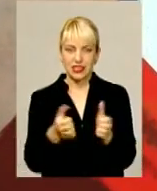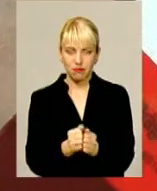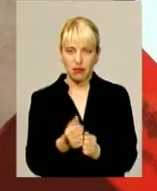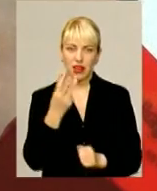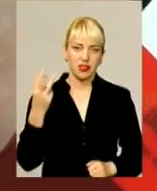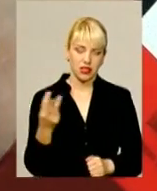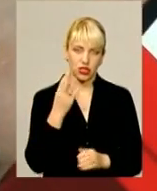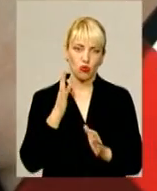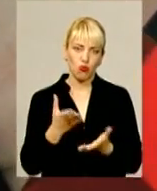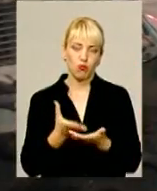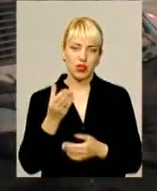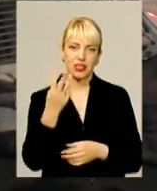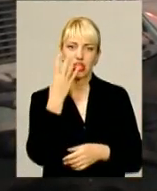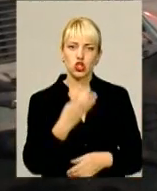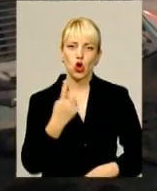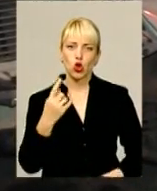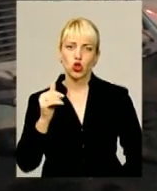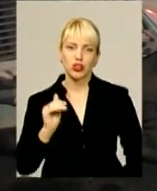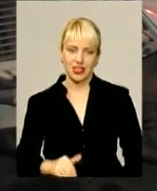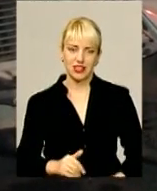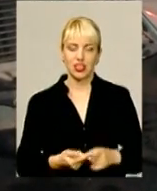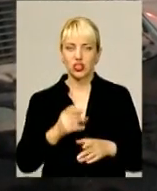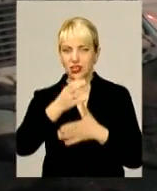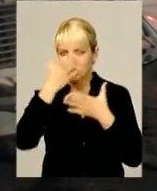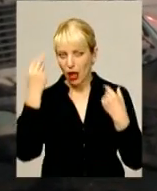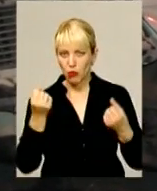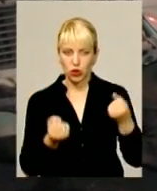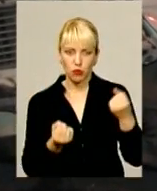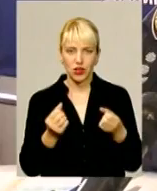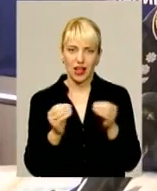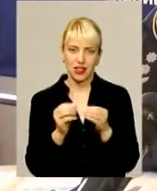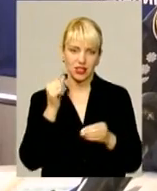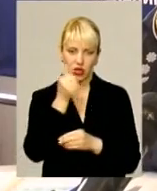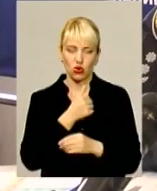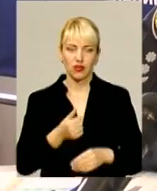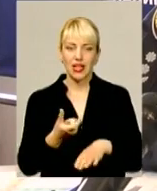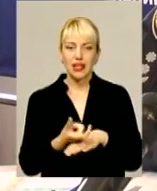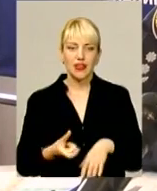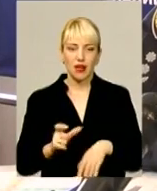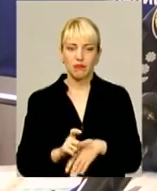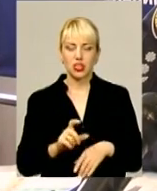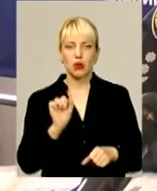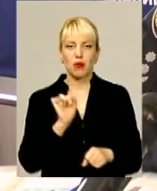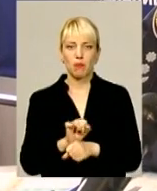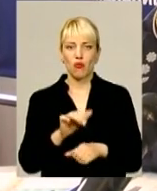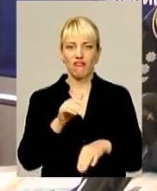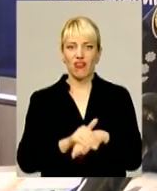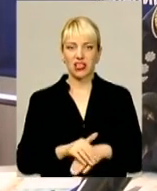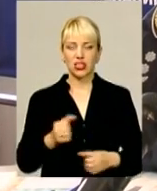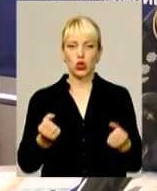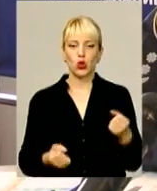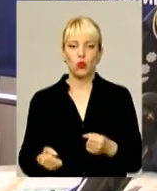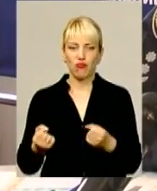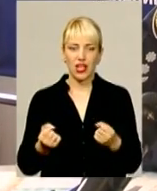тричі, доведеться платити вже 41 тисячу і забути про кермо на років 10. Найбільше припинено фактів керування транспортними